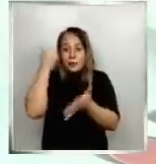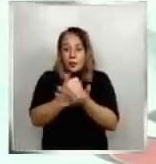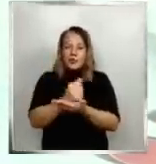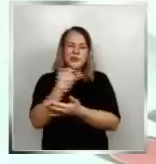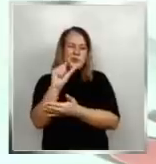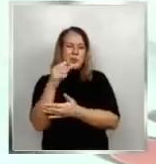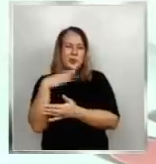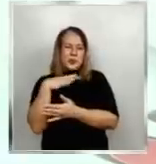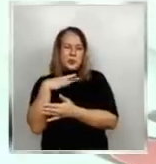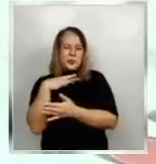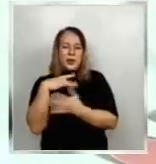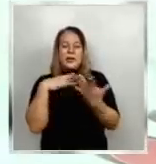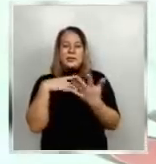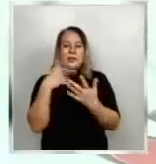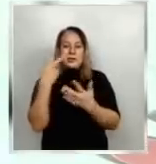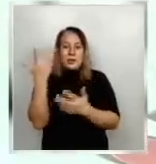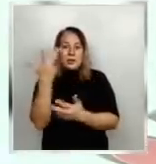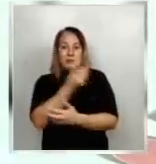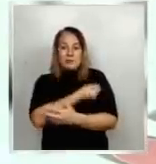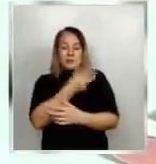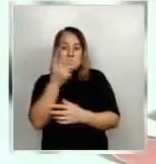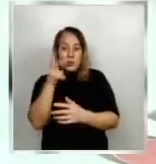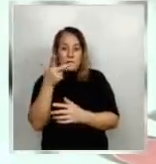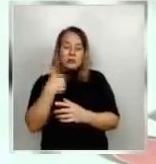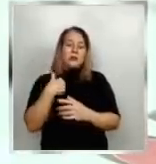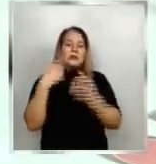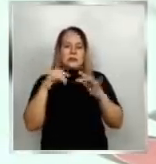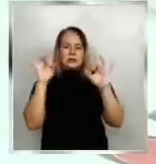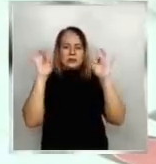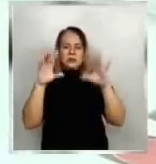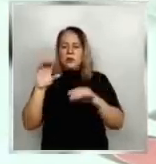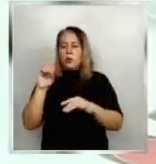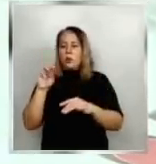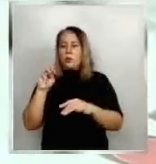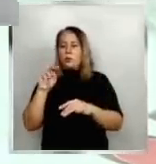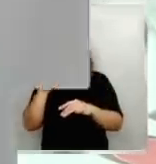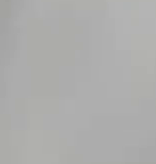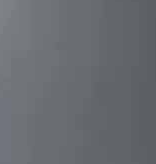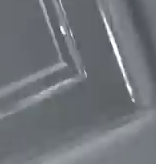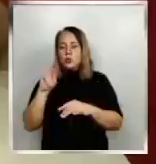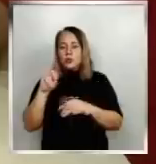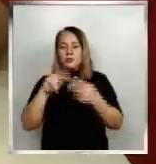ng mga magpapabooster, lalo na ngayong may banta pa ng Omicron variant. Nakatutok si Ian Cruz.